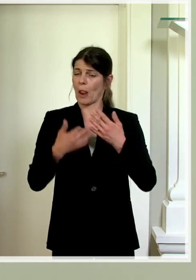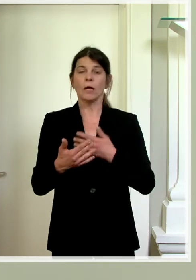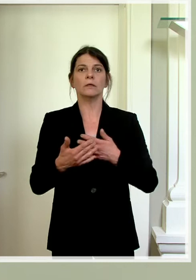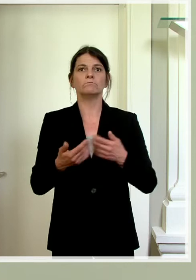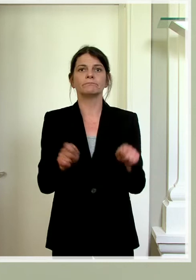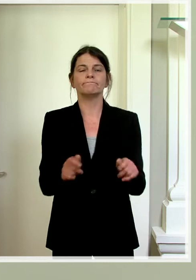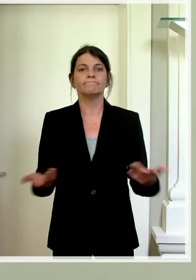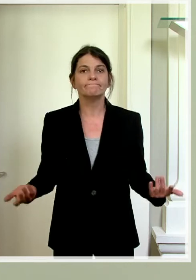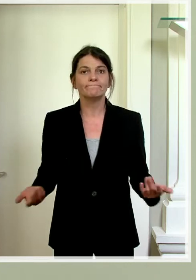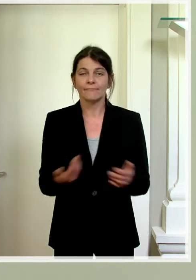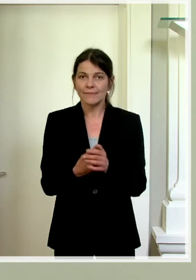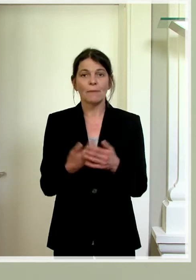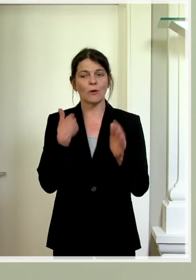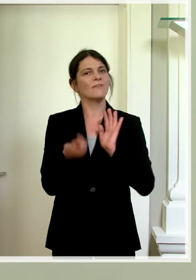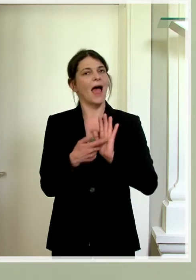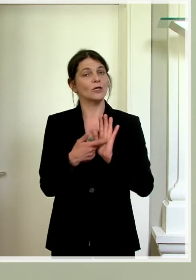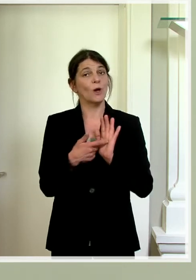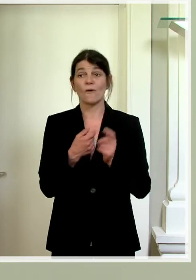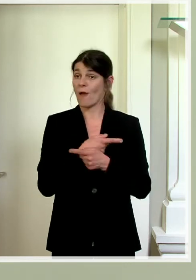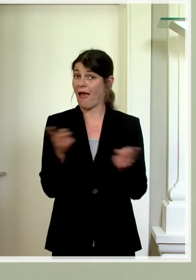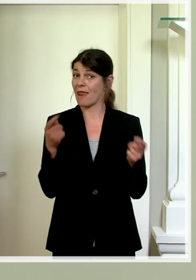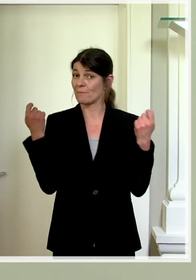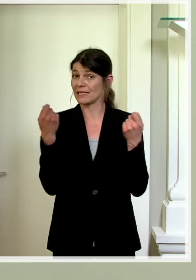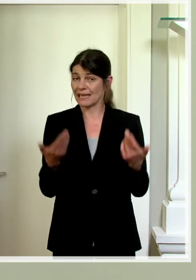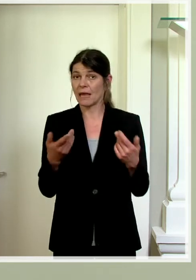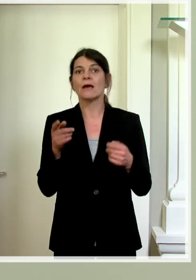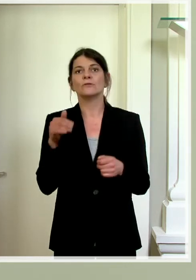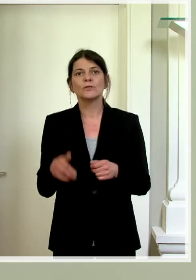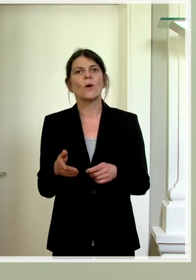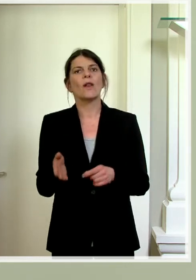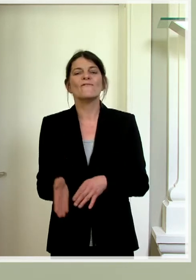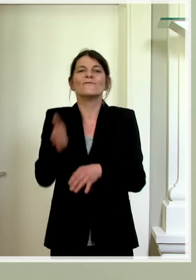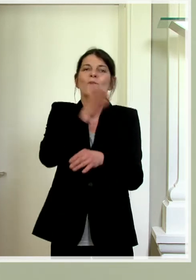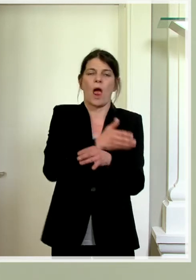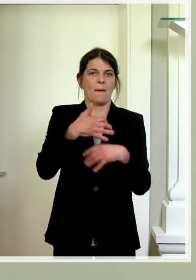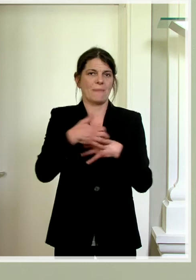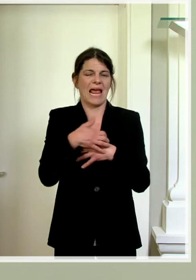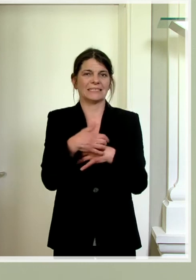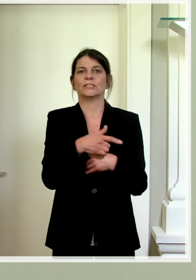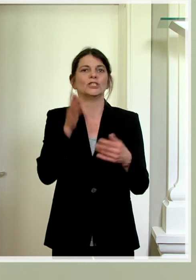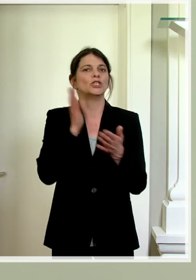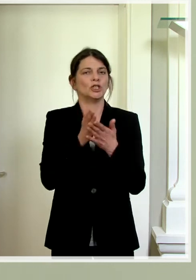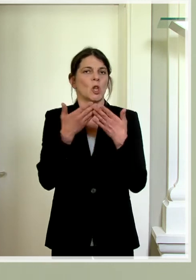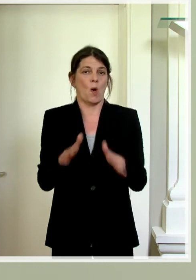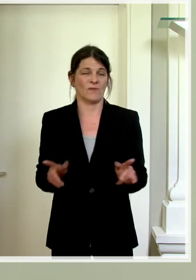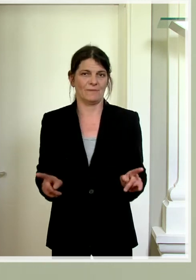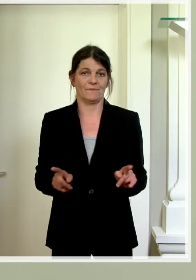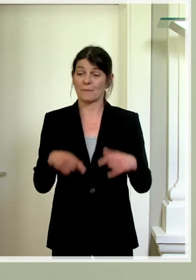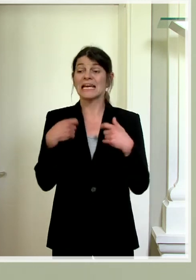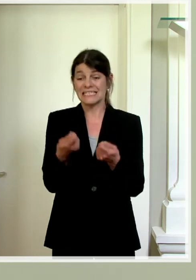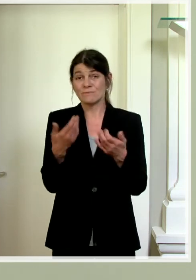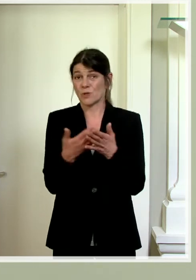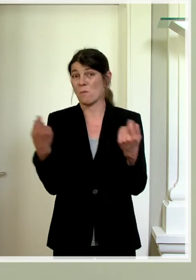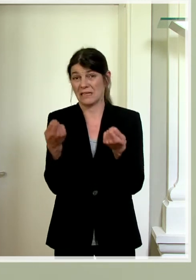dann bei uns war der Anspruch quasi für alle Betriebe, die vor dem März quasi berechtigt gewesen waren. Und es gibt solche